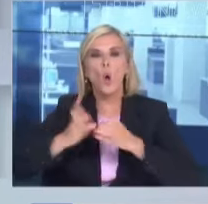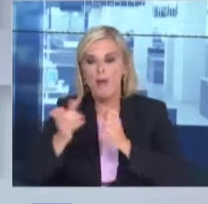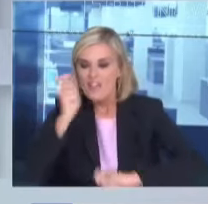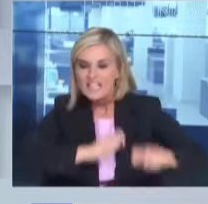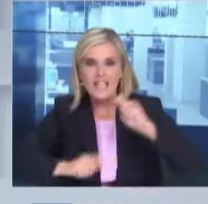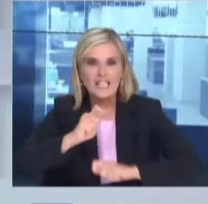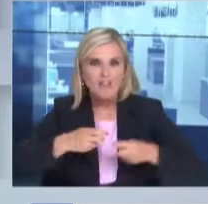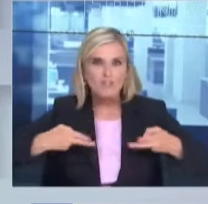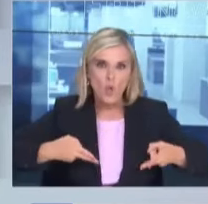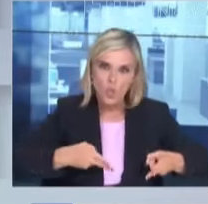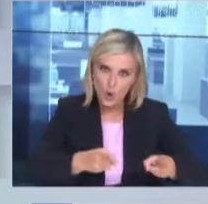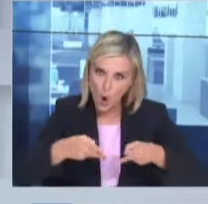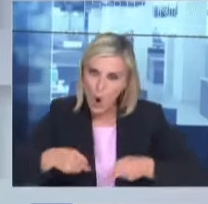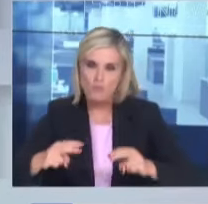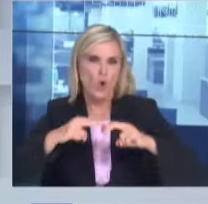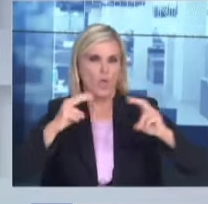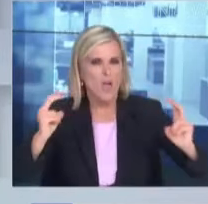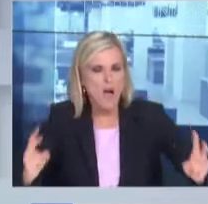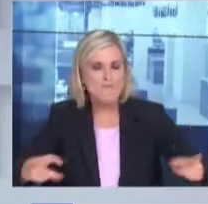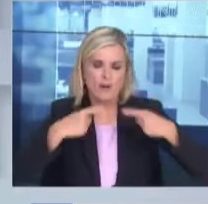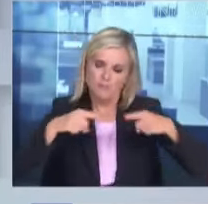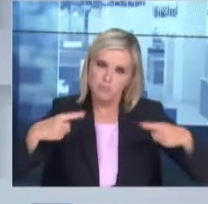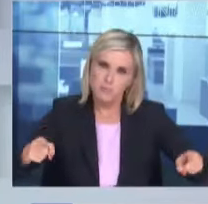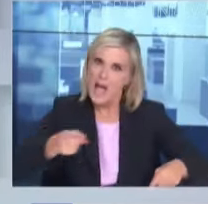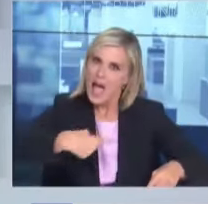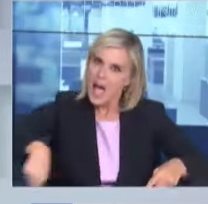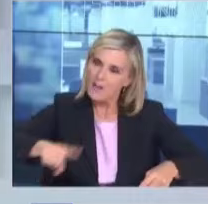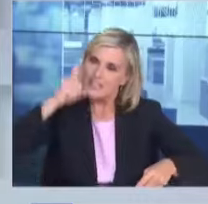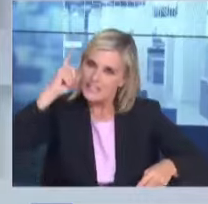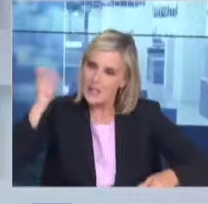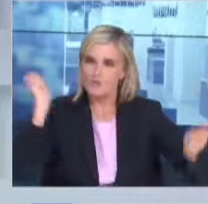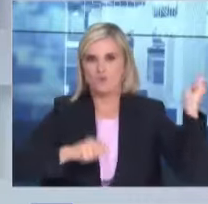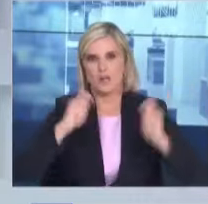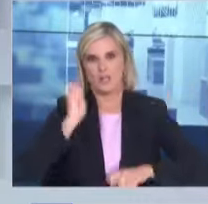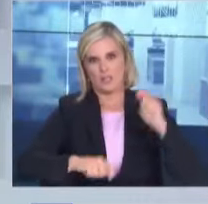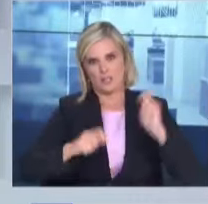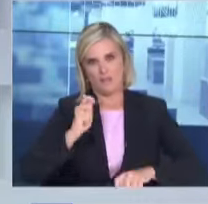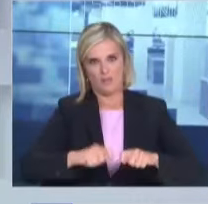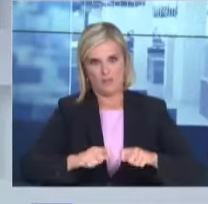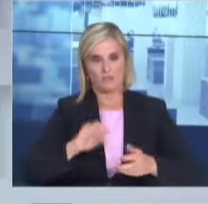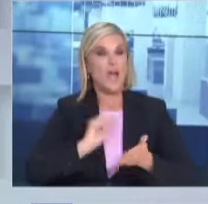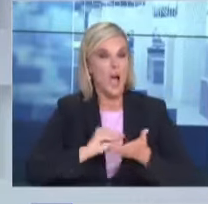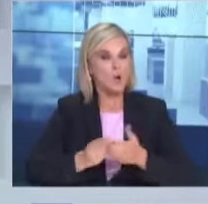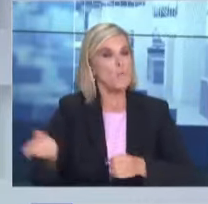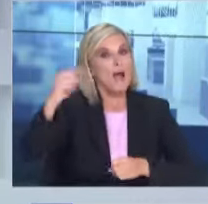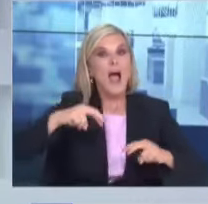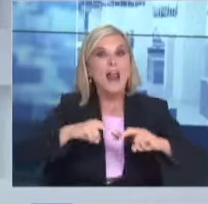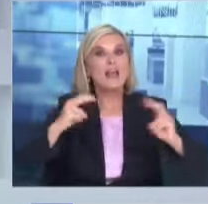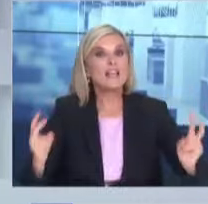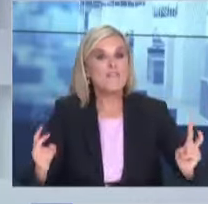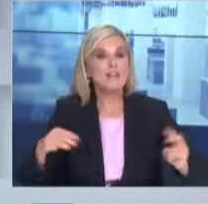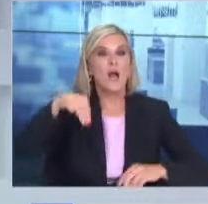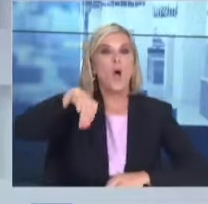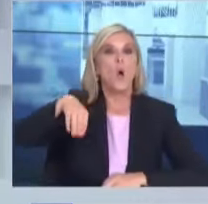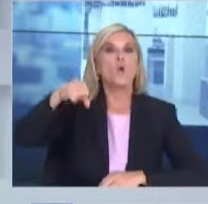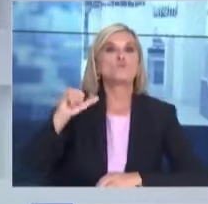που έχει πέσει μια γέφυρα καθώς επίσης έχει γίνει η πρώτη επαφή με την καταστραφή σαν γέφυρα στο Μουζάκι Θα αναφερθούν και